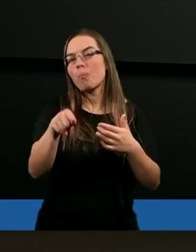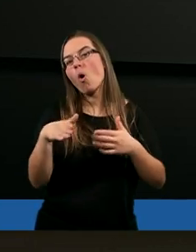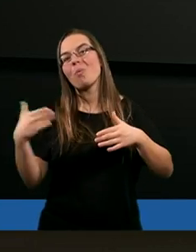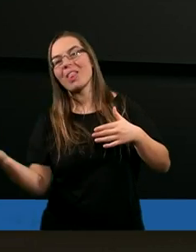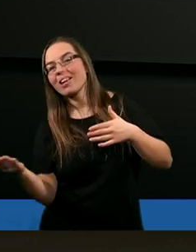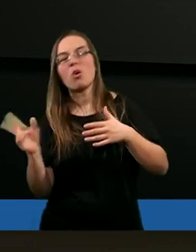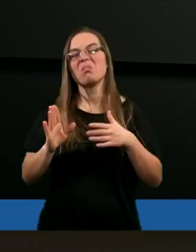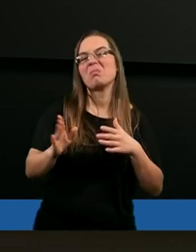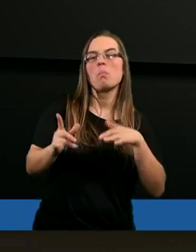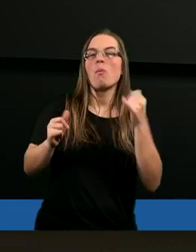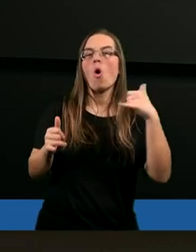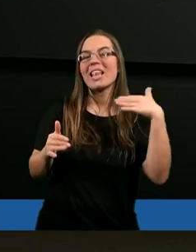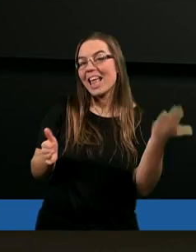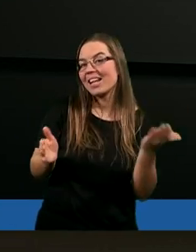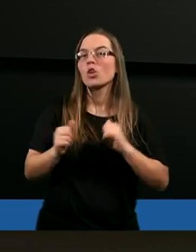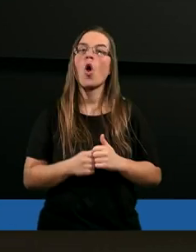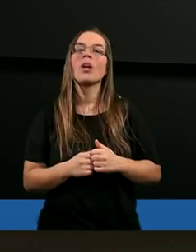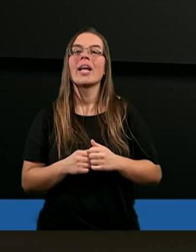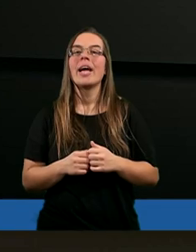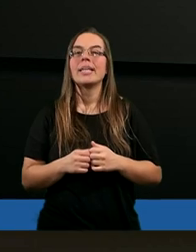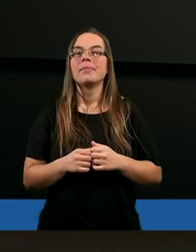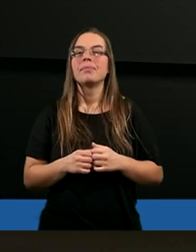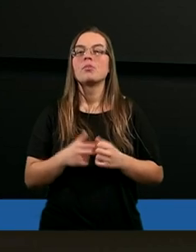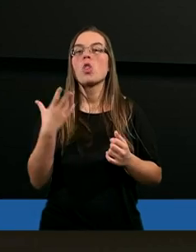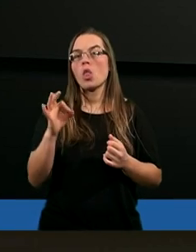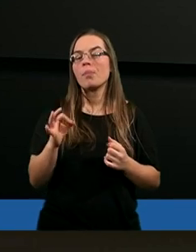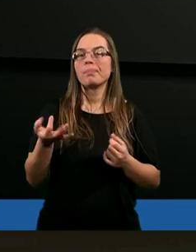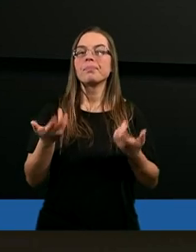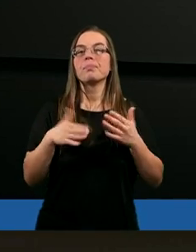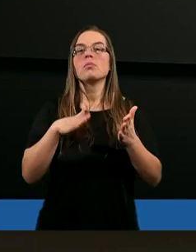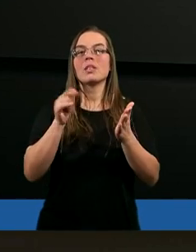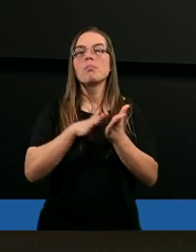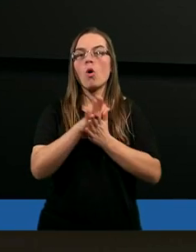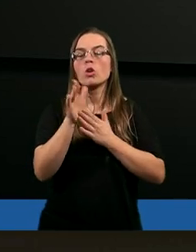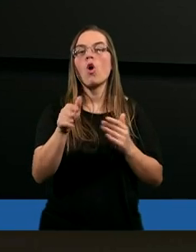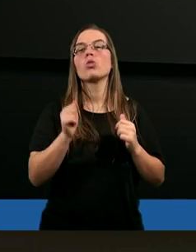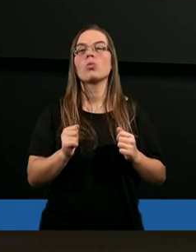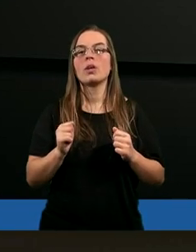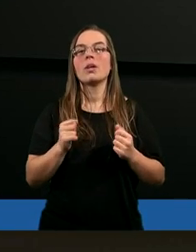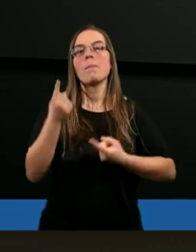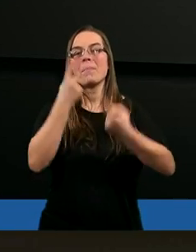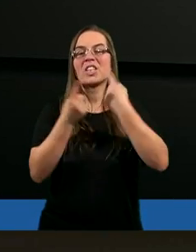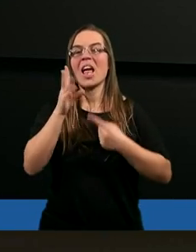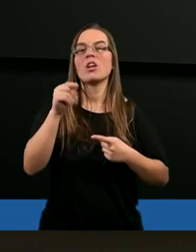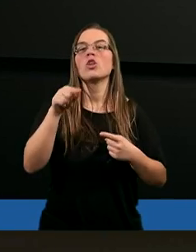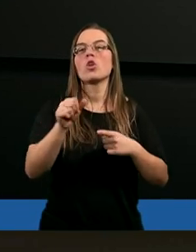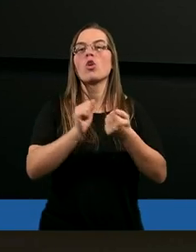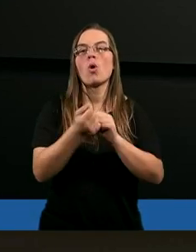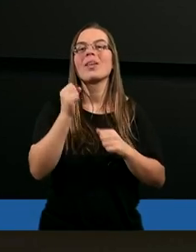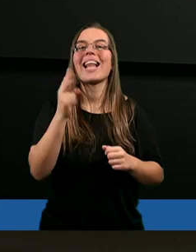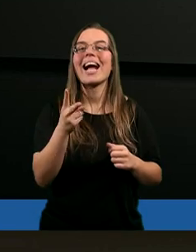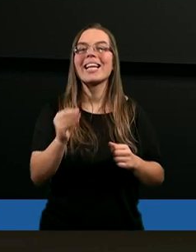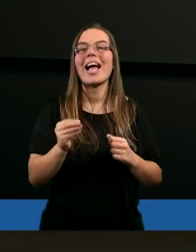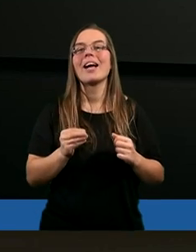stronie, tylko po innej. No, początkowo myśleli, że to są